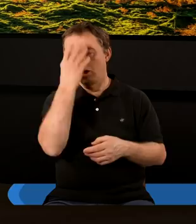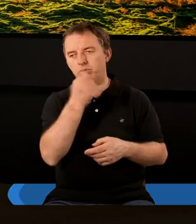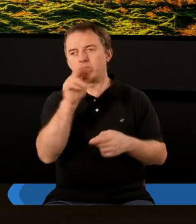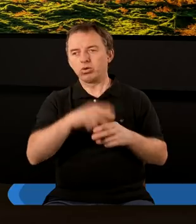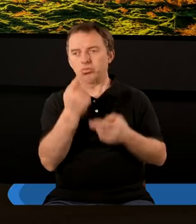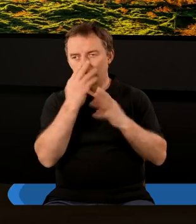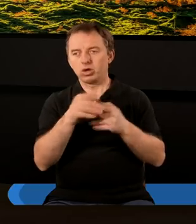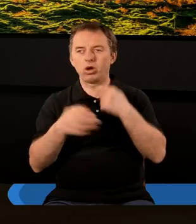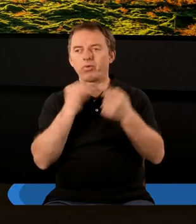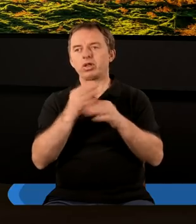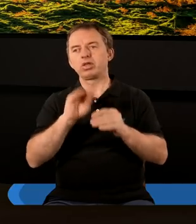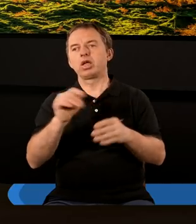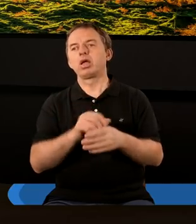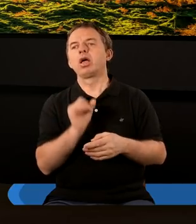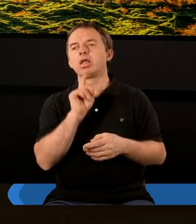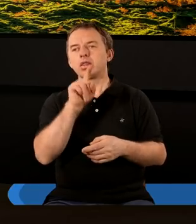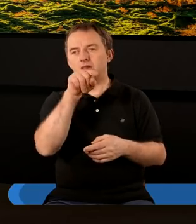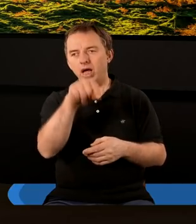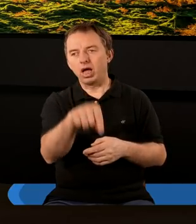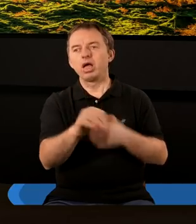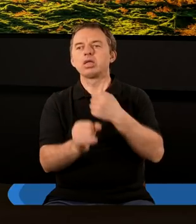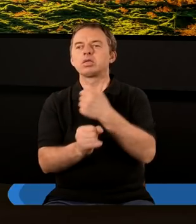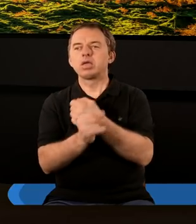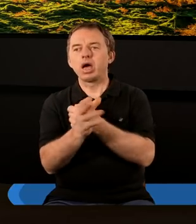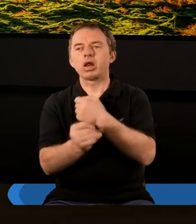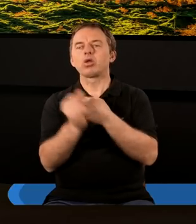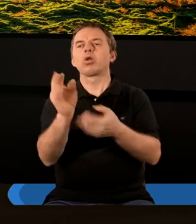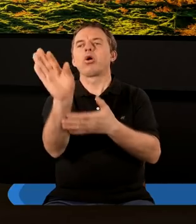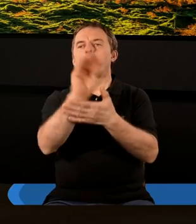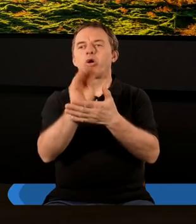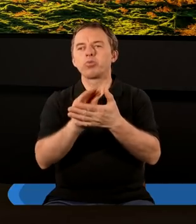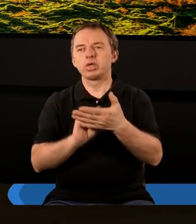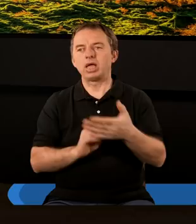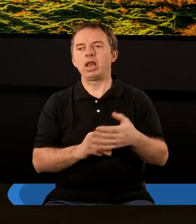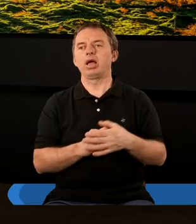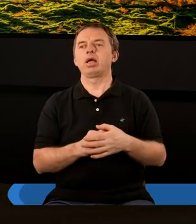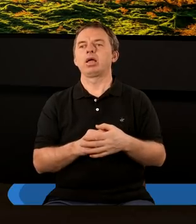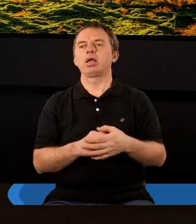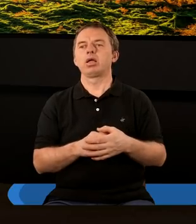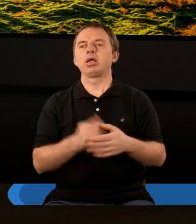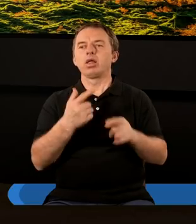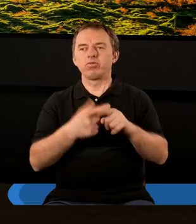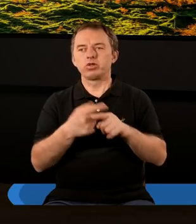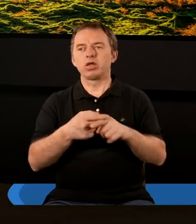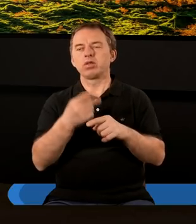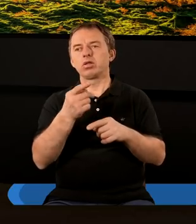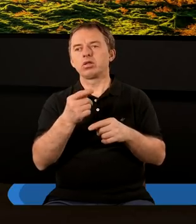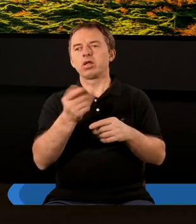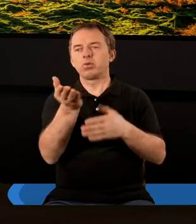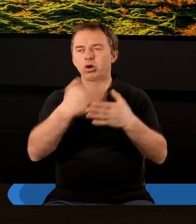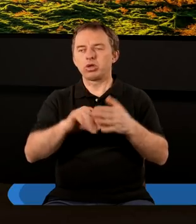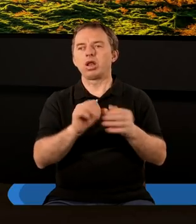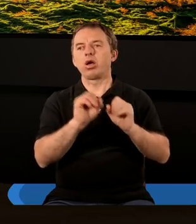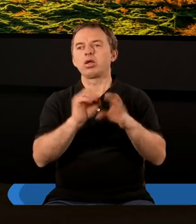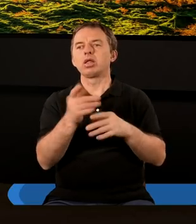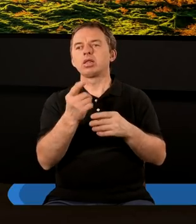tu może dodam jeszcze, właśnie, że ta Jerozolima, która jest dalej opisana, tam w 20 rozdziale, prawda, i